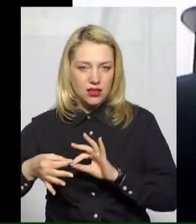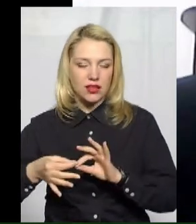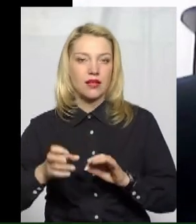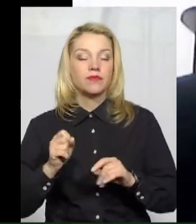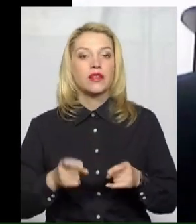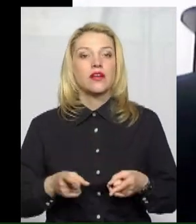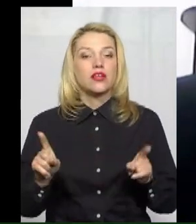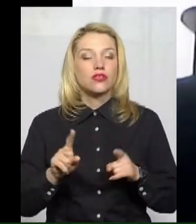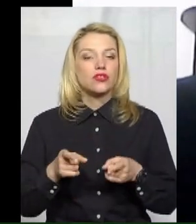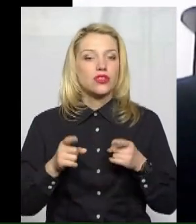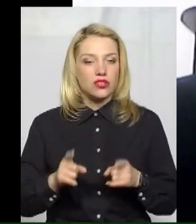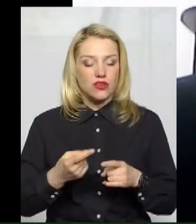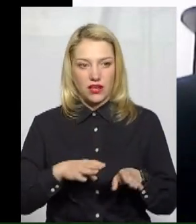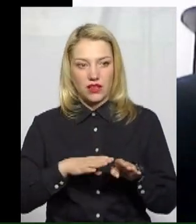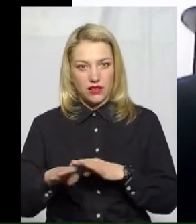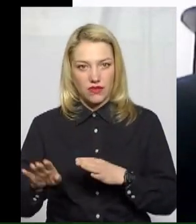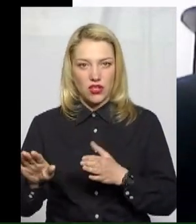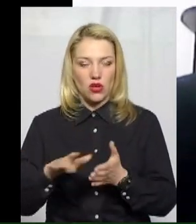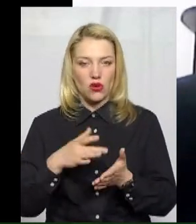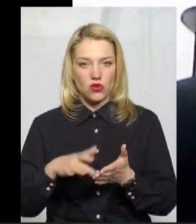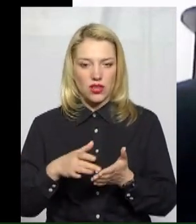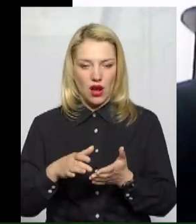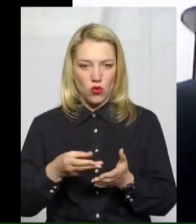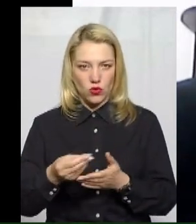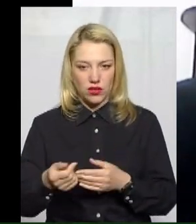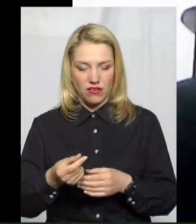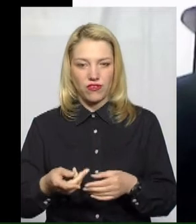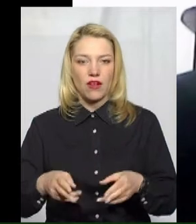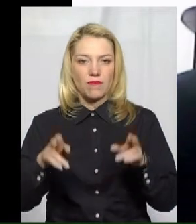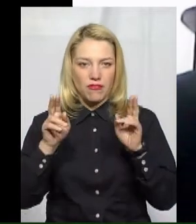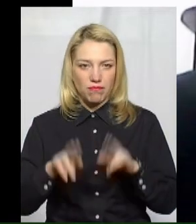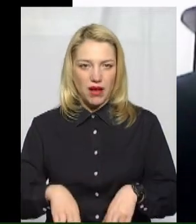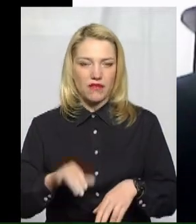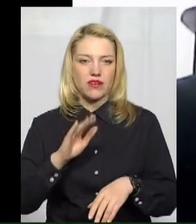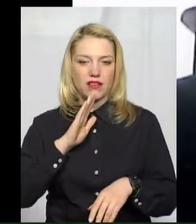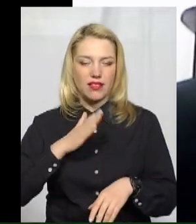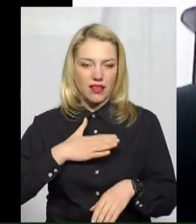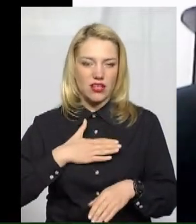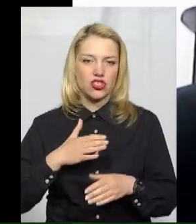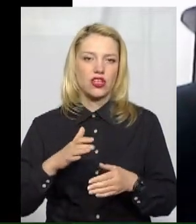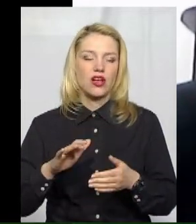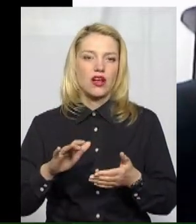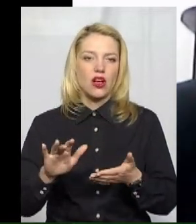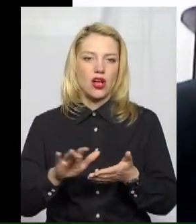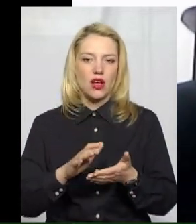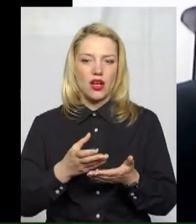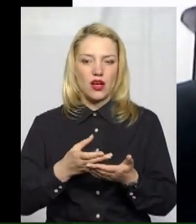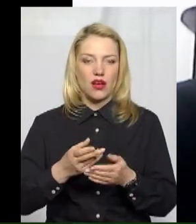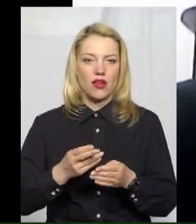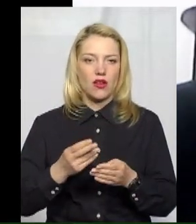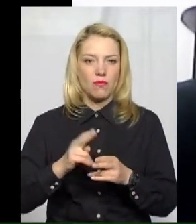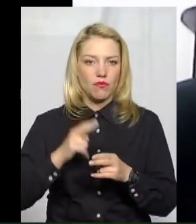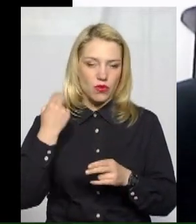впливає? Рівень розрахунків впав і, відповідно, і наші розрахунки впали перед Хмельницьк Газу, з якими ми